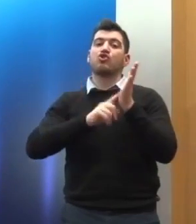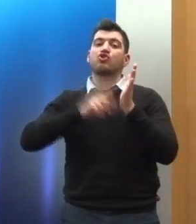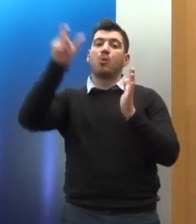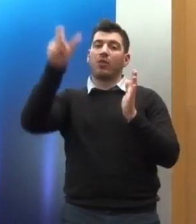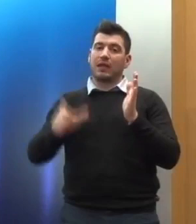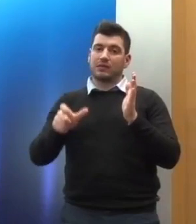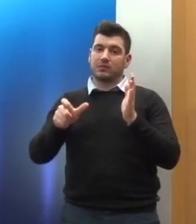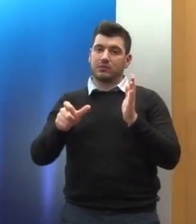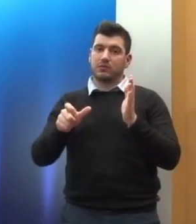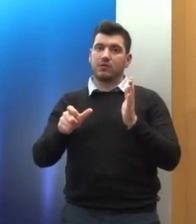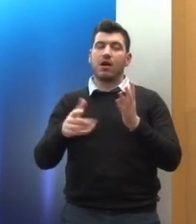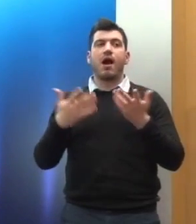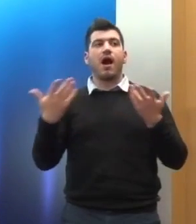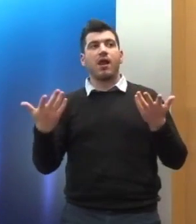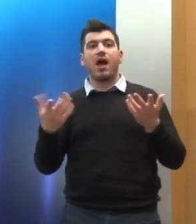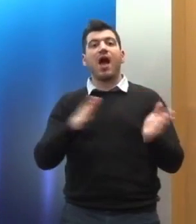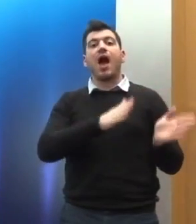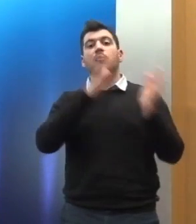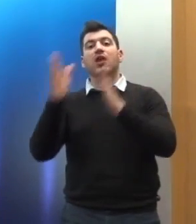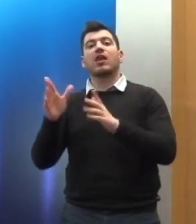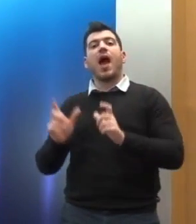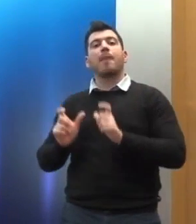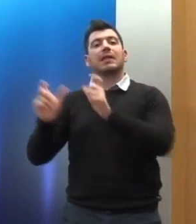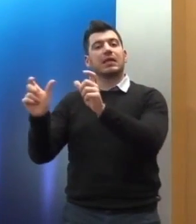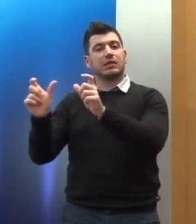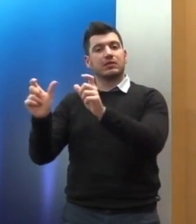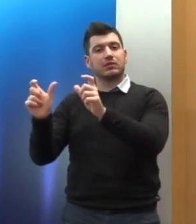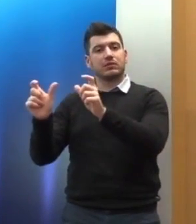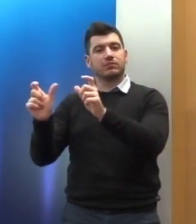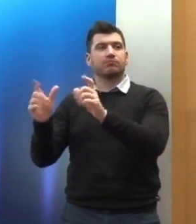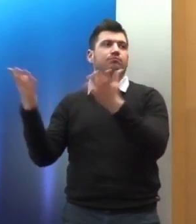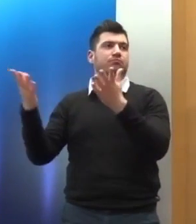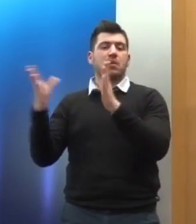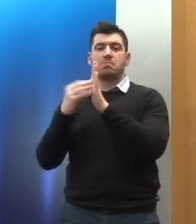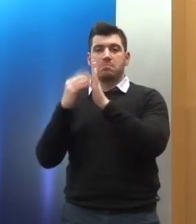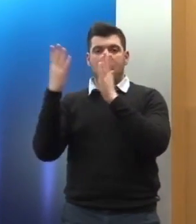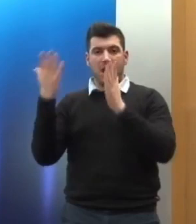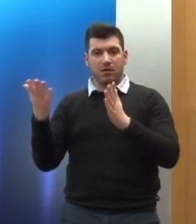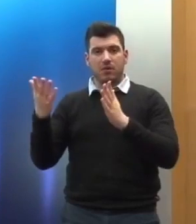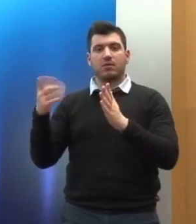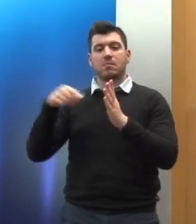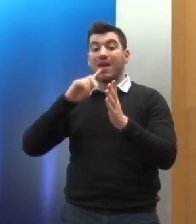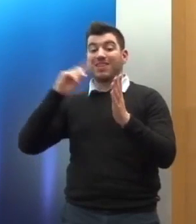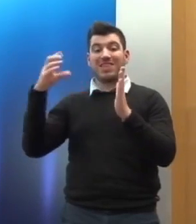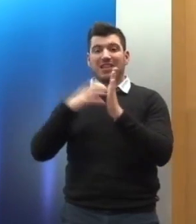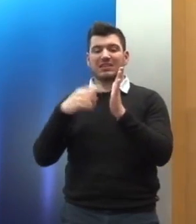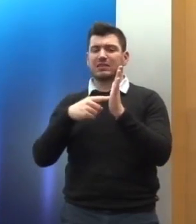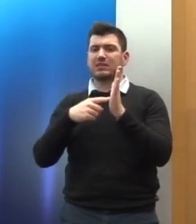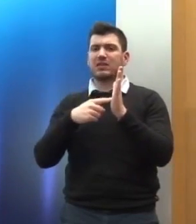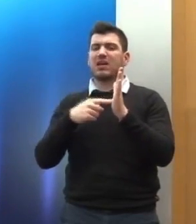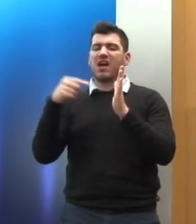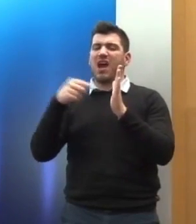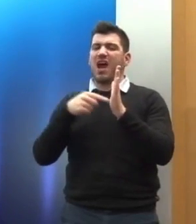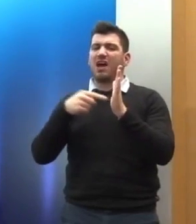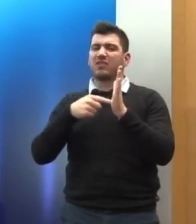αμυντική διάσταση που απορρέει και από τα κοινωνικά δικαιώματα. Αν έχει κρυθεί μια διάταξη των ιστορικού δικαίου αντίθετη με μια από τις